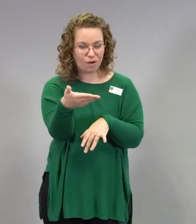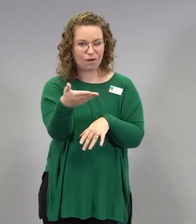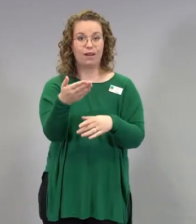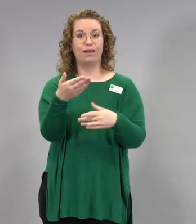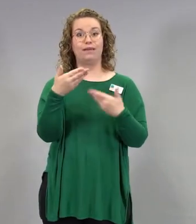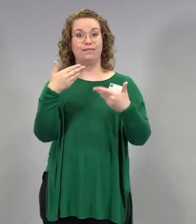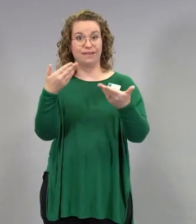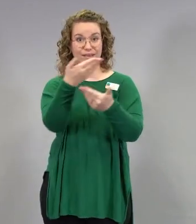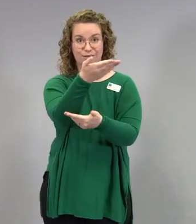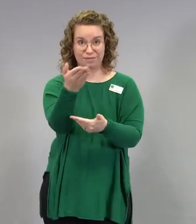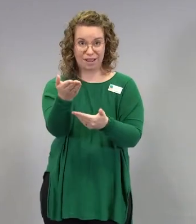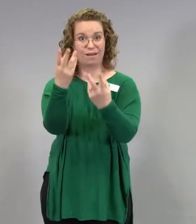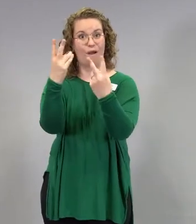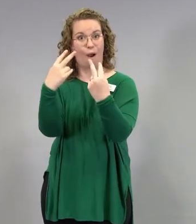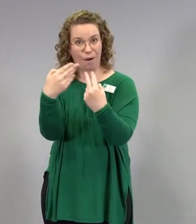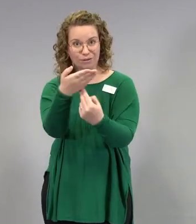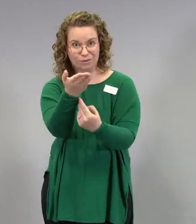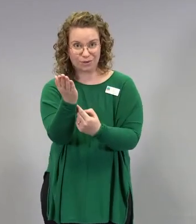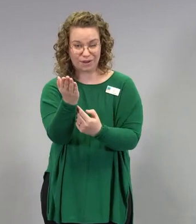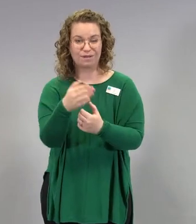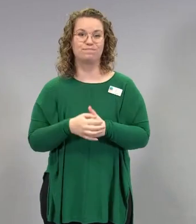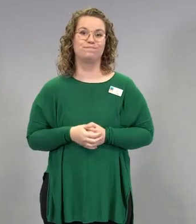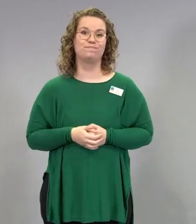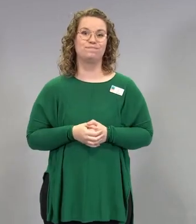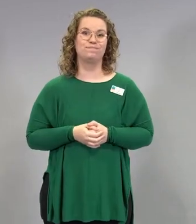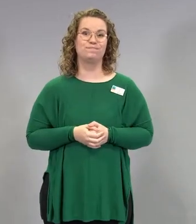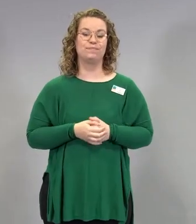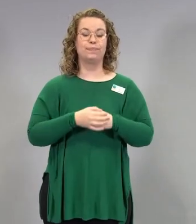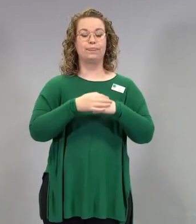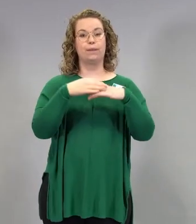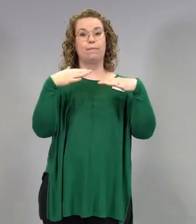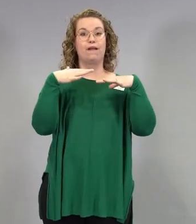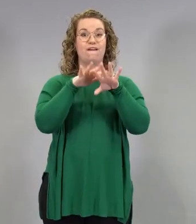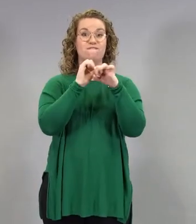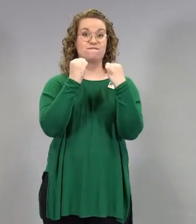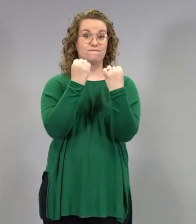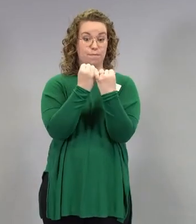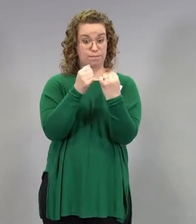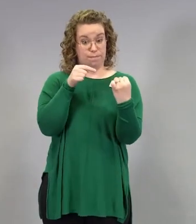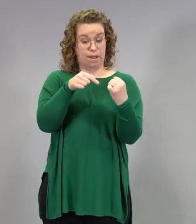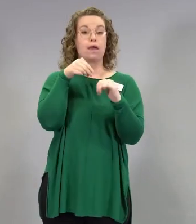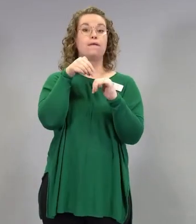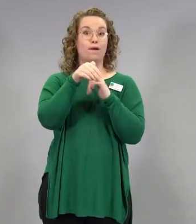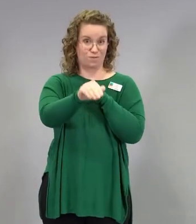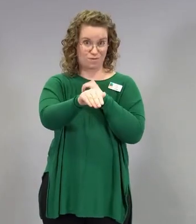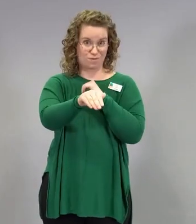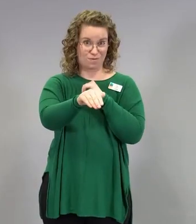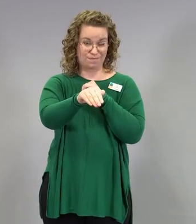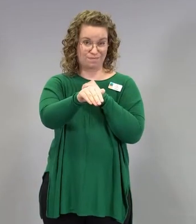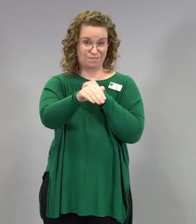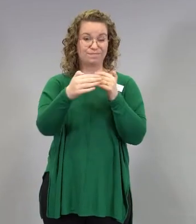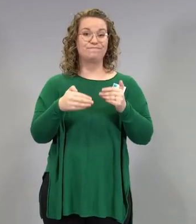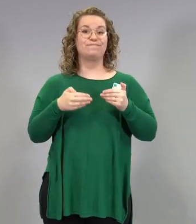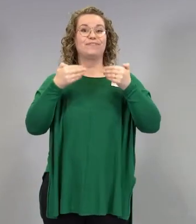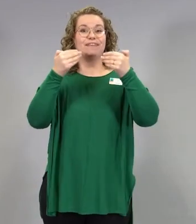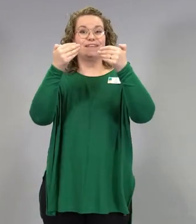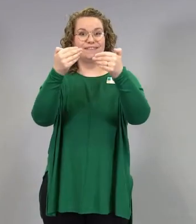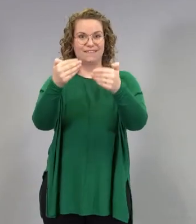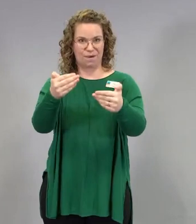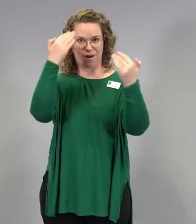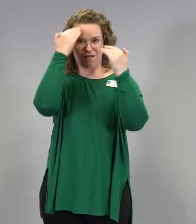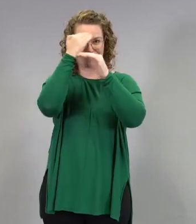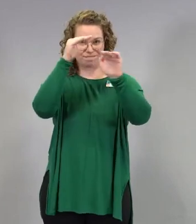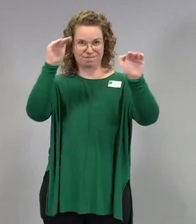katsojille. Meillähän tämä seminaarisarja jatkuu, eli seuraava tämmöinen koronarokotustilanteesta